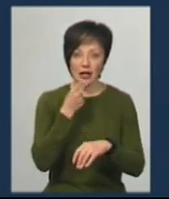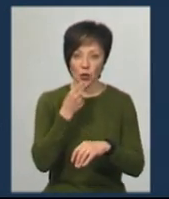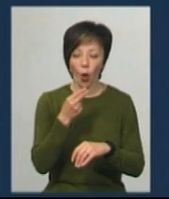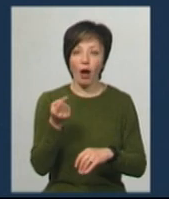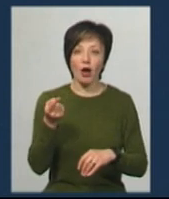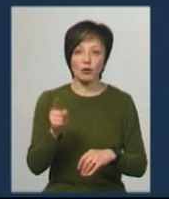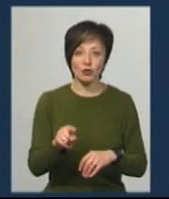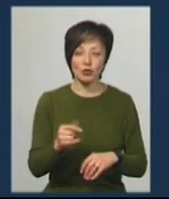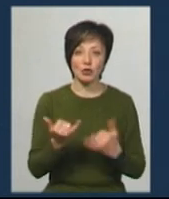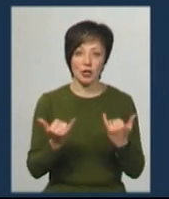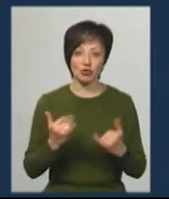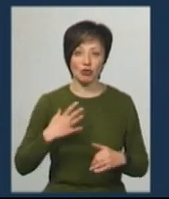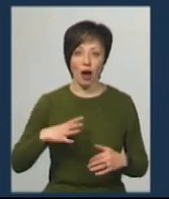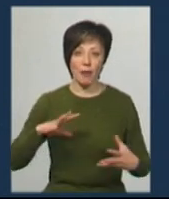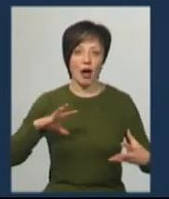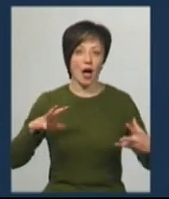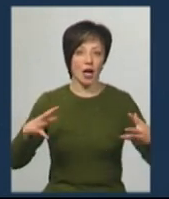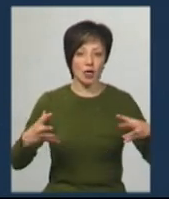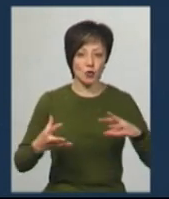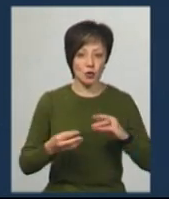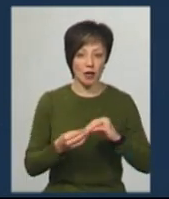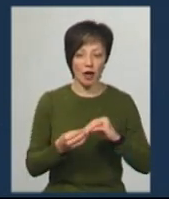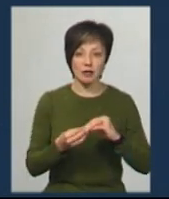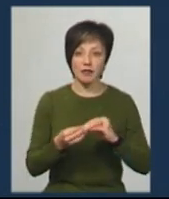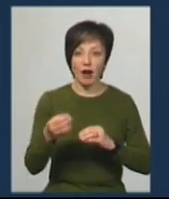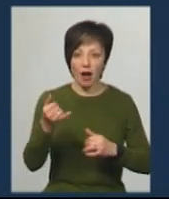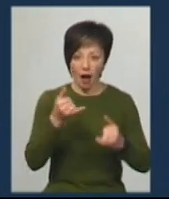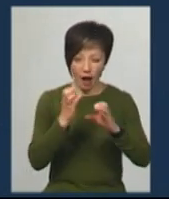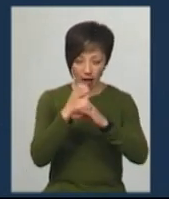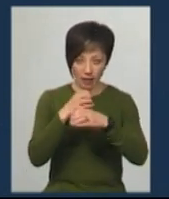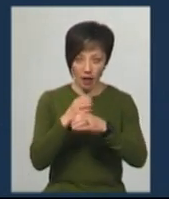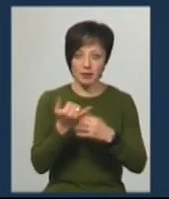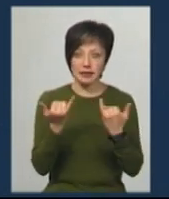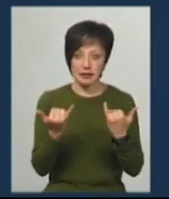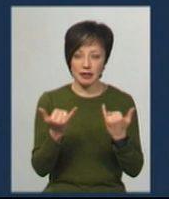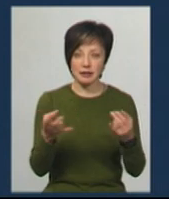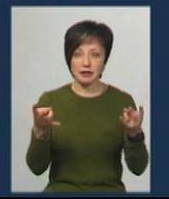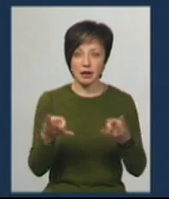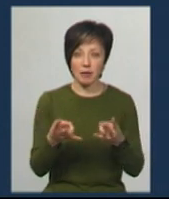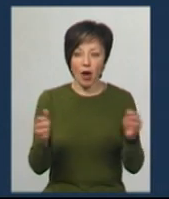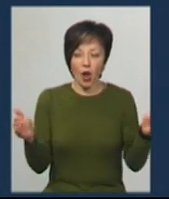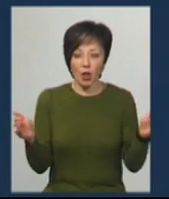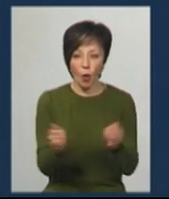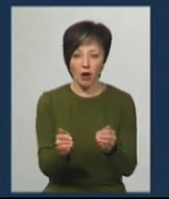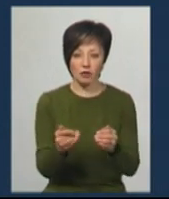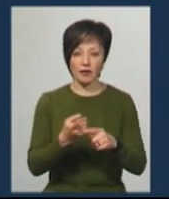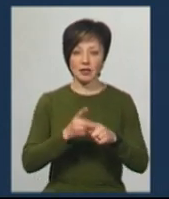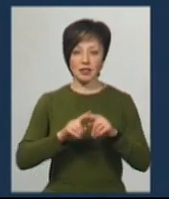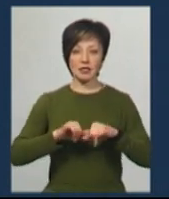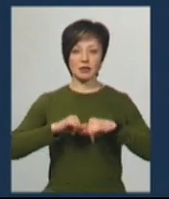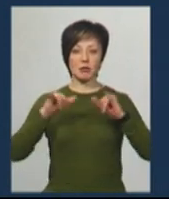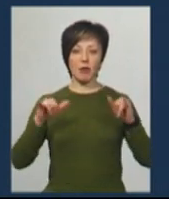що зараз чекаємо результатів аналізів. Нам треба зараз локалізувати цей спалах,